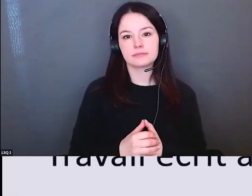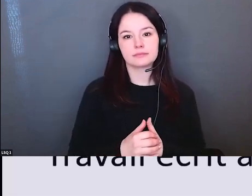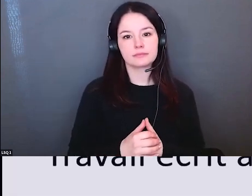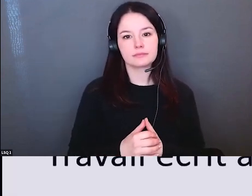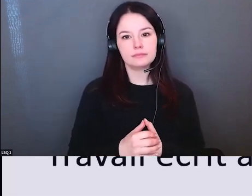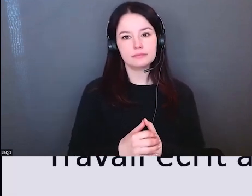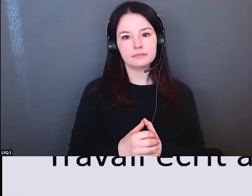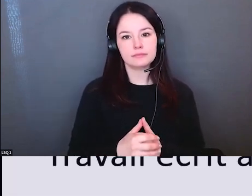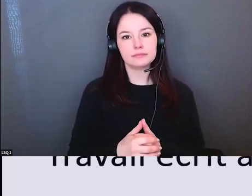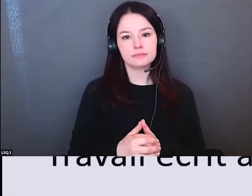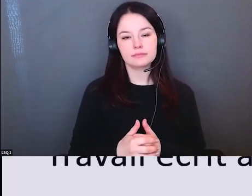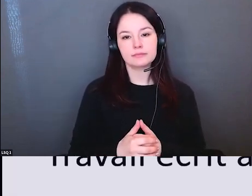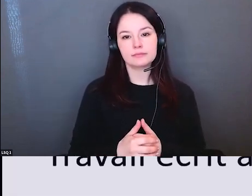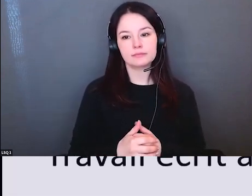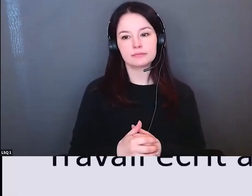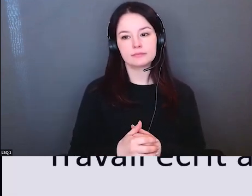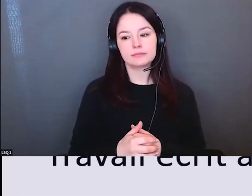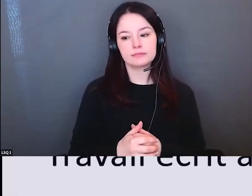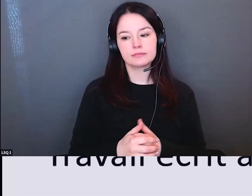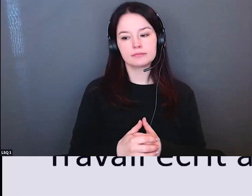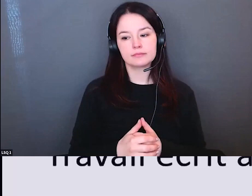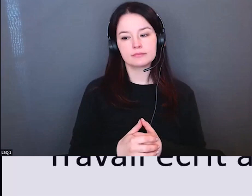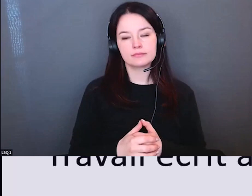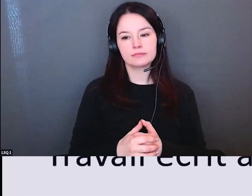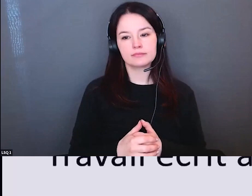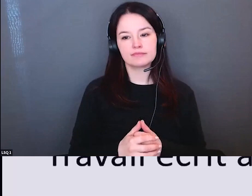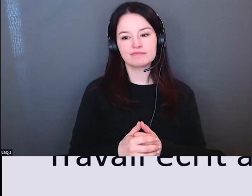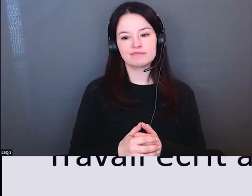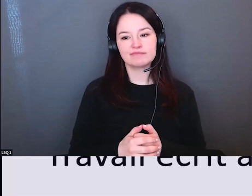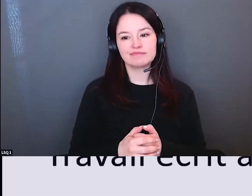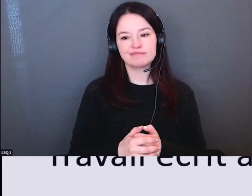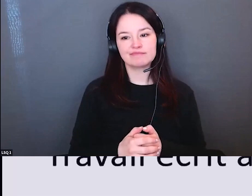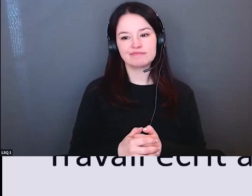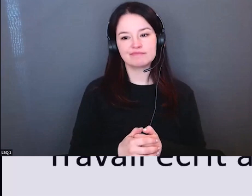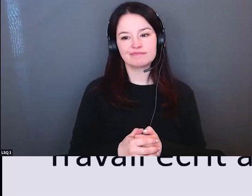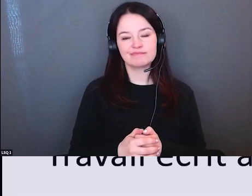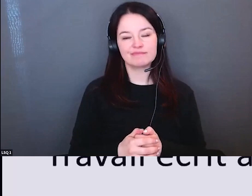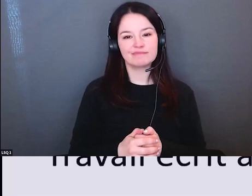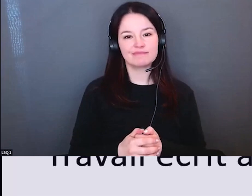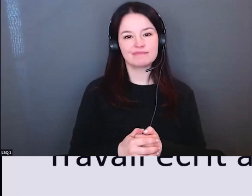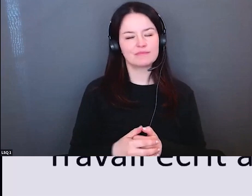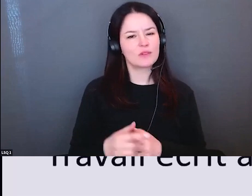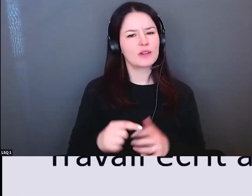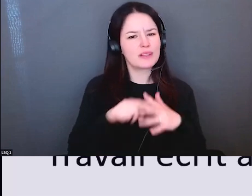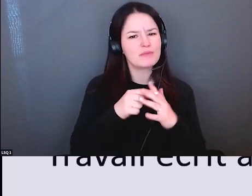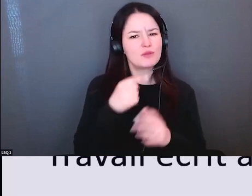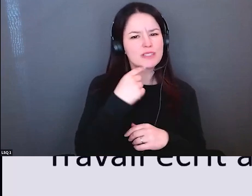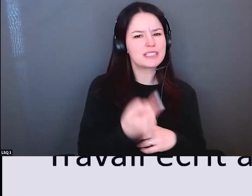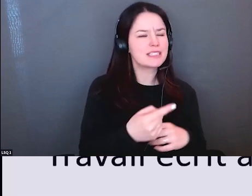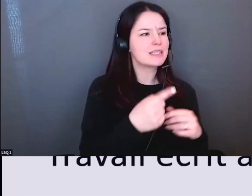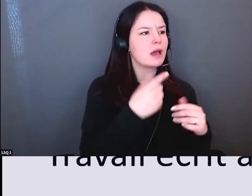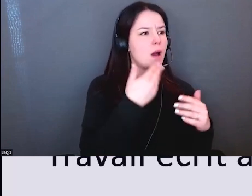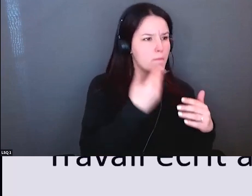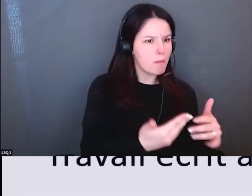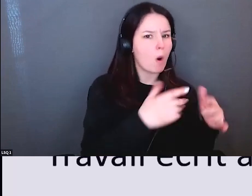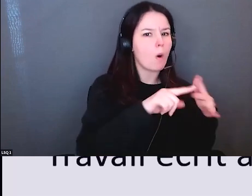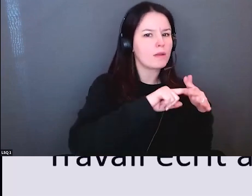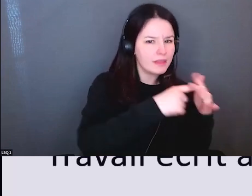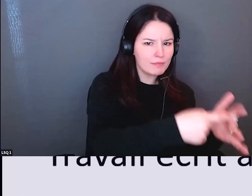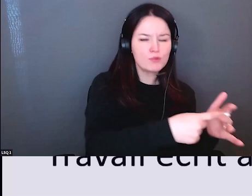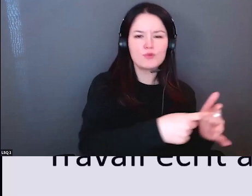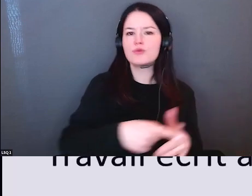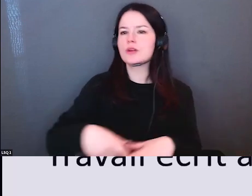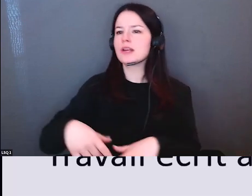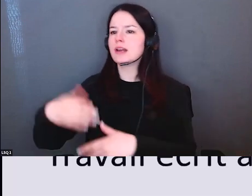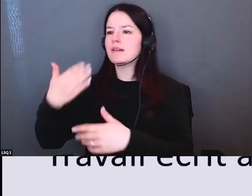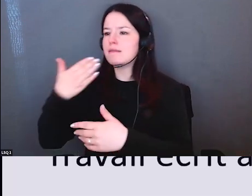et qu'est-ce que vous ressentez pendant cet atelier d'apprentissage et de désapprentissage posez-vous la question qu'est-ce